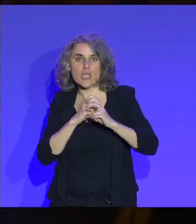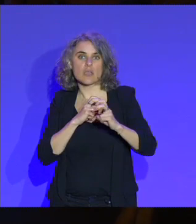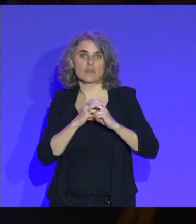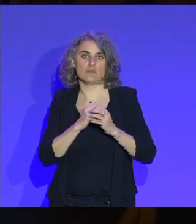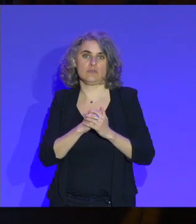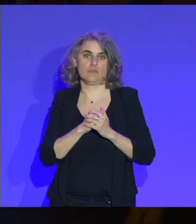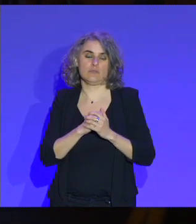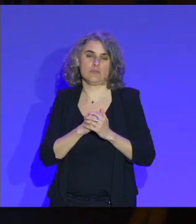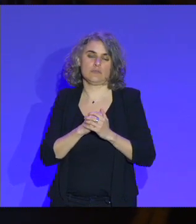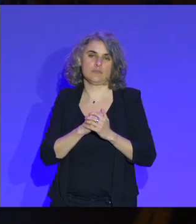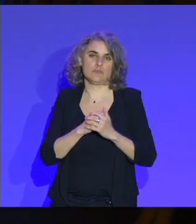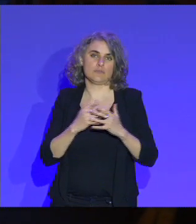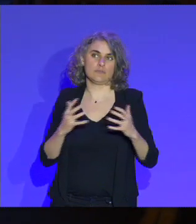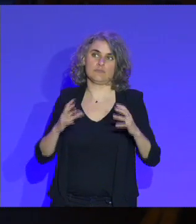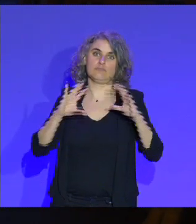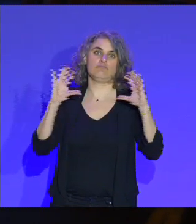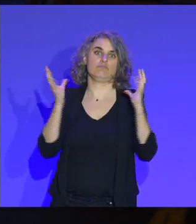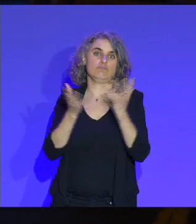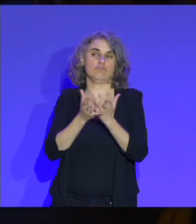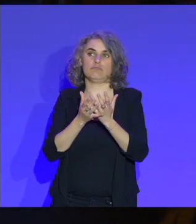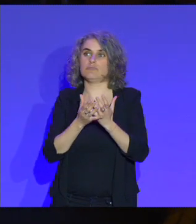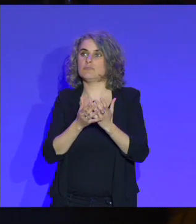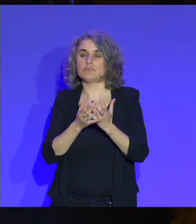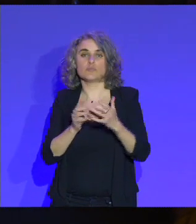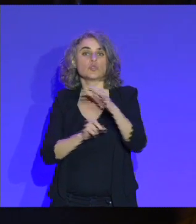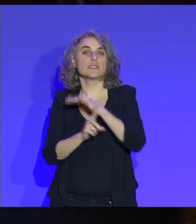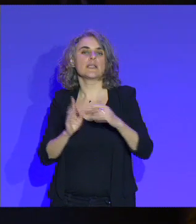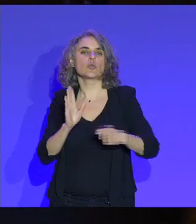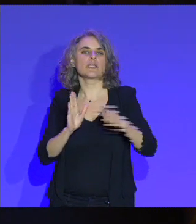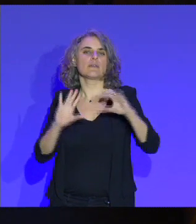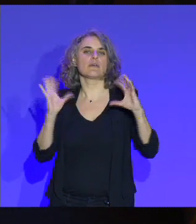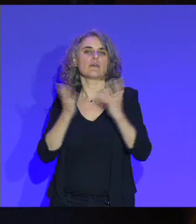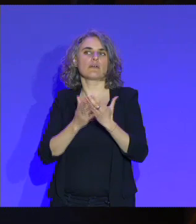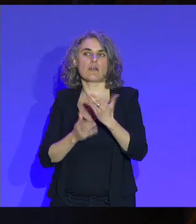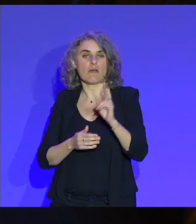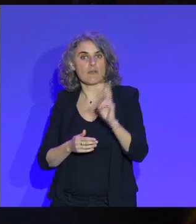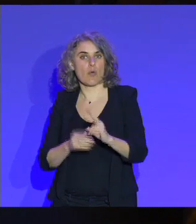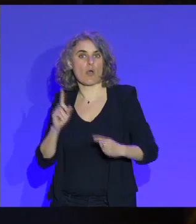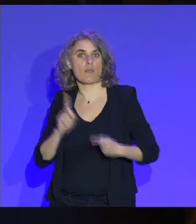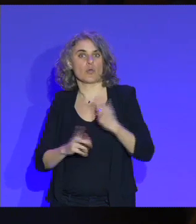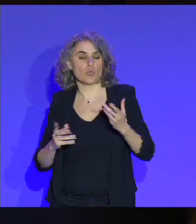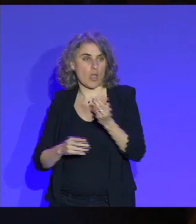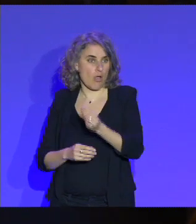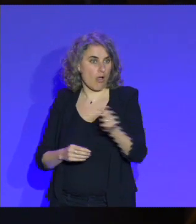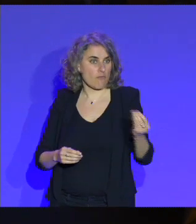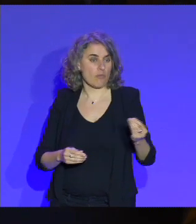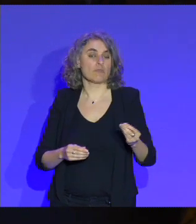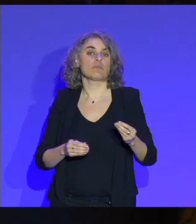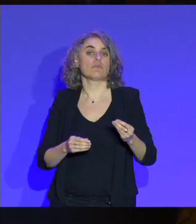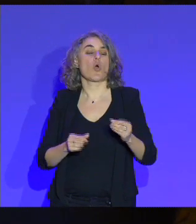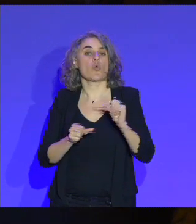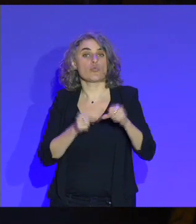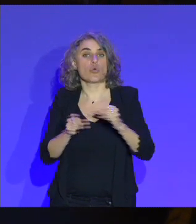sur l'ensemble, au fond de ce qui fait la société éducative, la capacité pour les enfants de faire une heure de sport par jour.